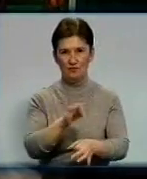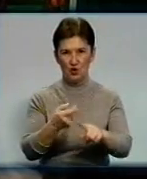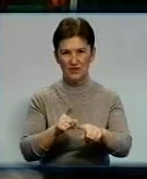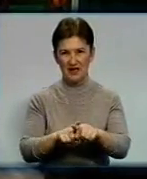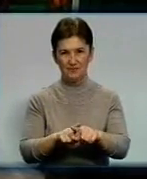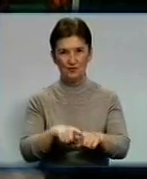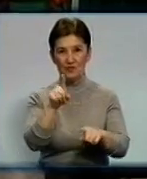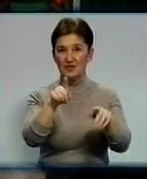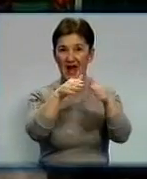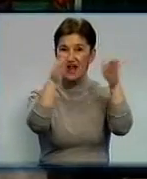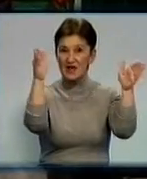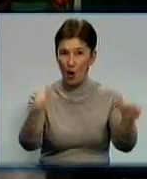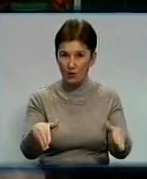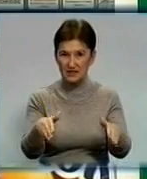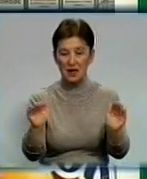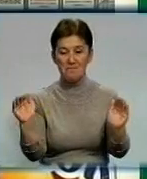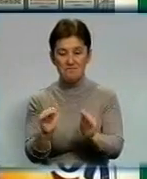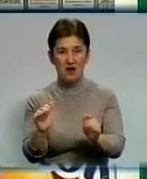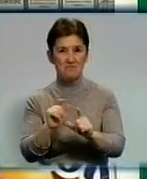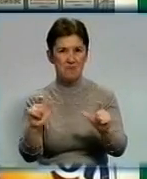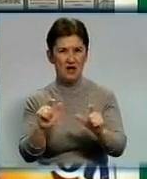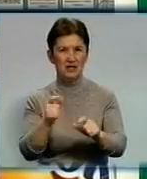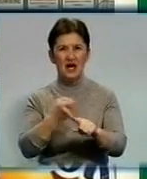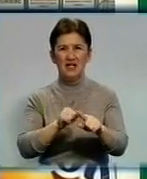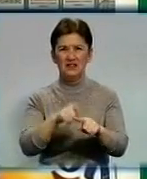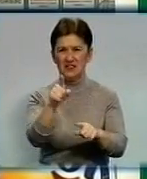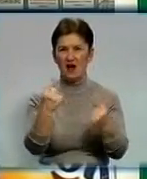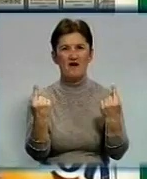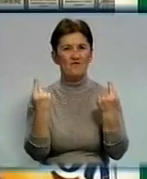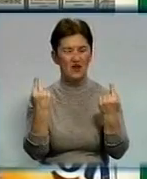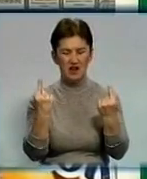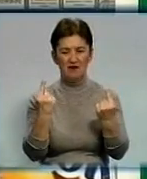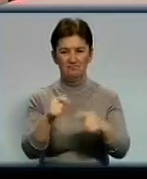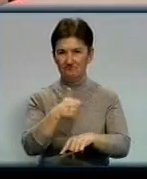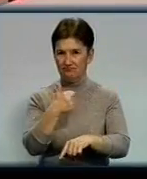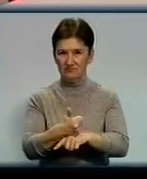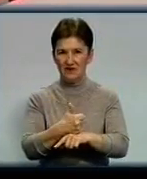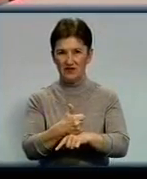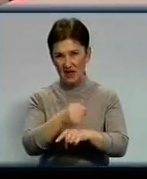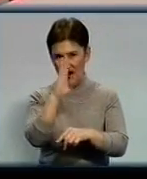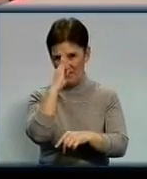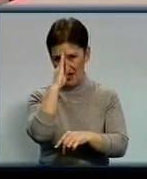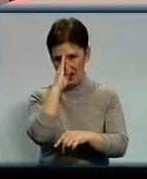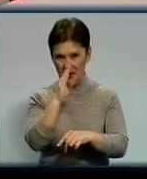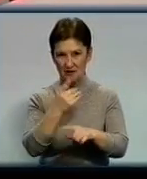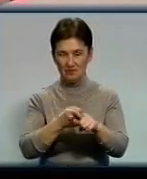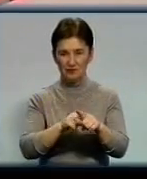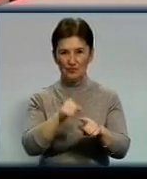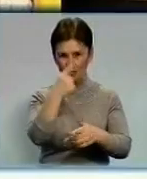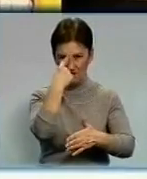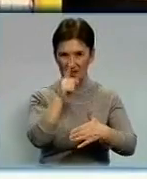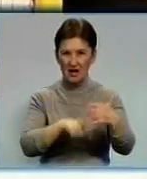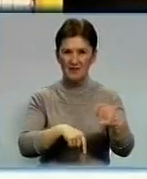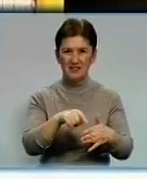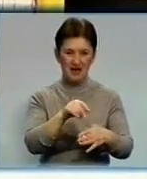Кіоски та невеличкі магазини – головні вороги курців та любителів спиртного, переконані автори законопроекту Микола Томенко та Олександр